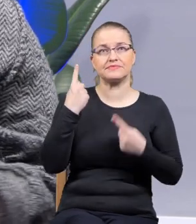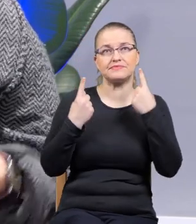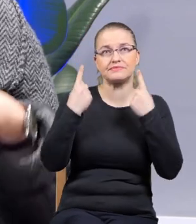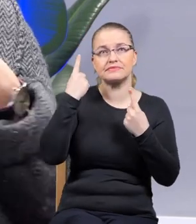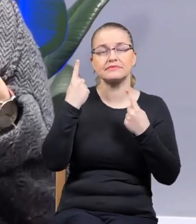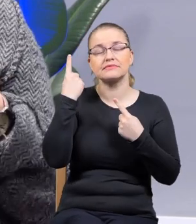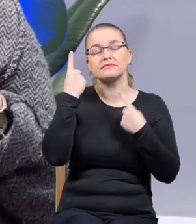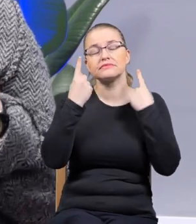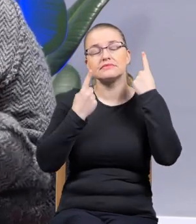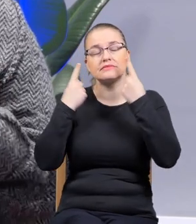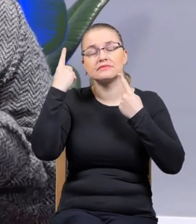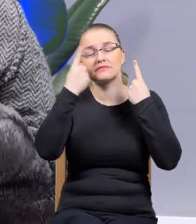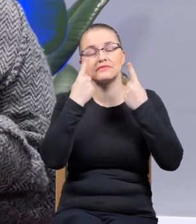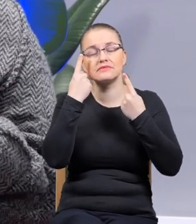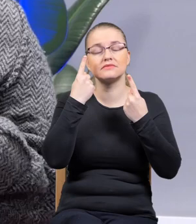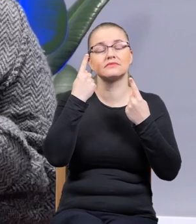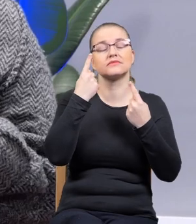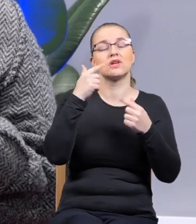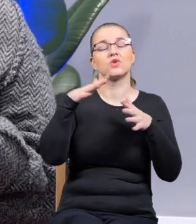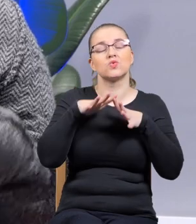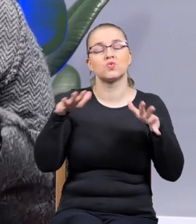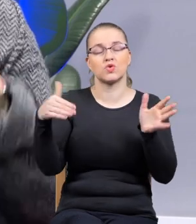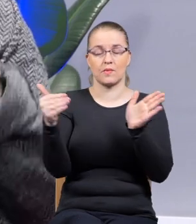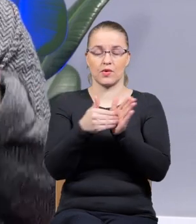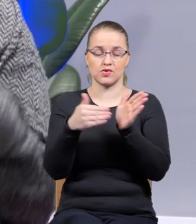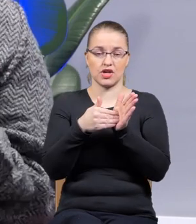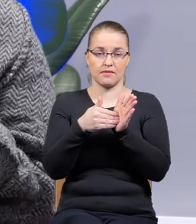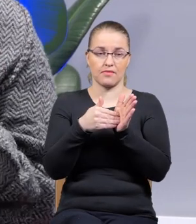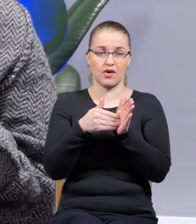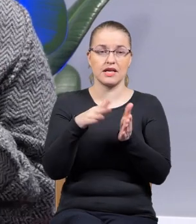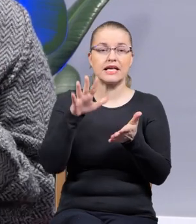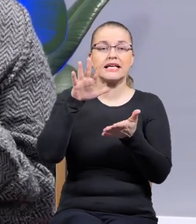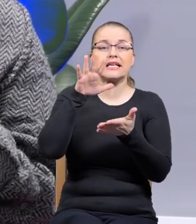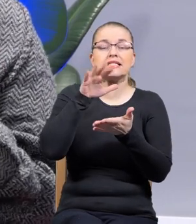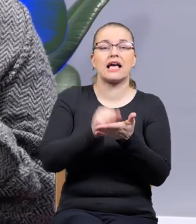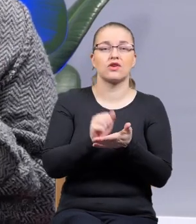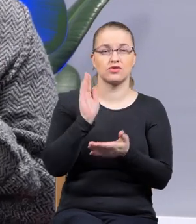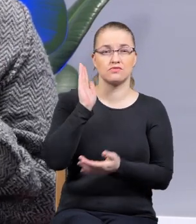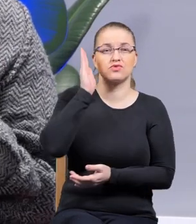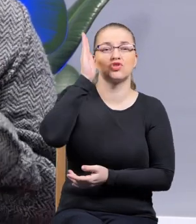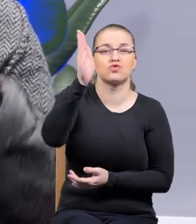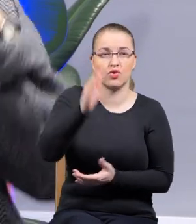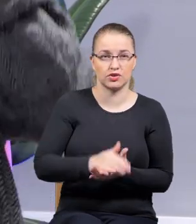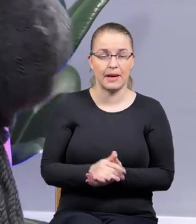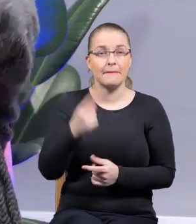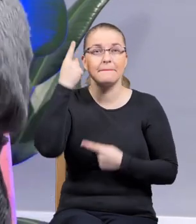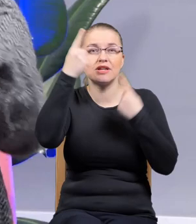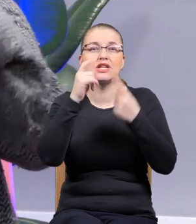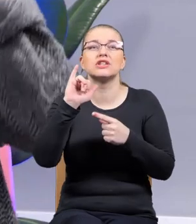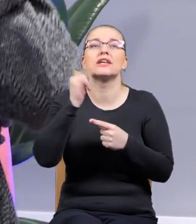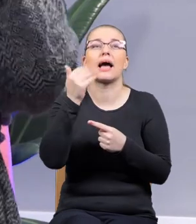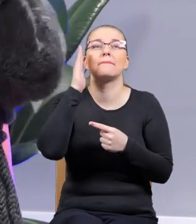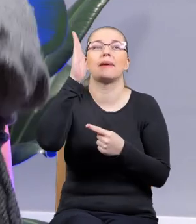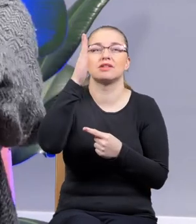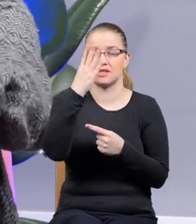że ludzie, że jest w nas ogromna potrzeba, żeby zająć się przyszłością, żeby myśleć o tym, jak to